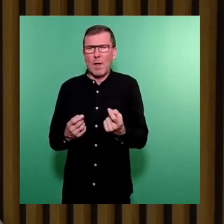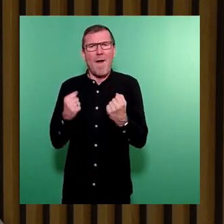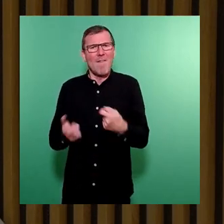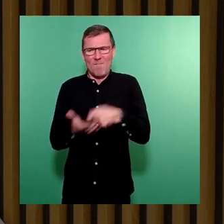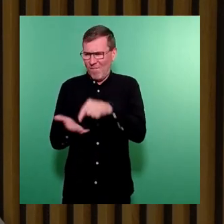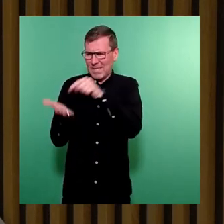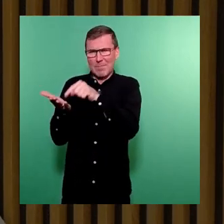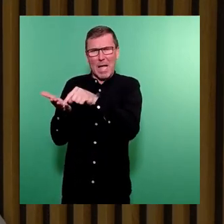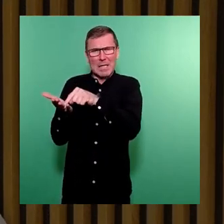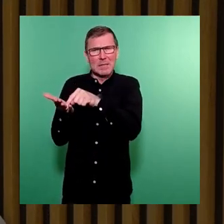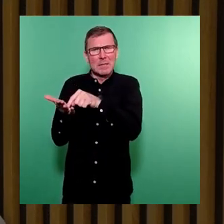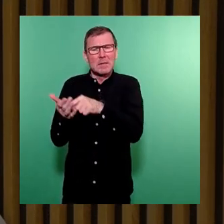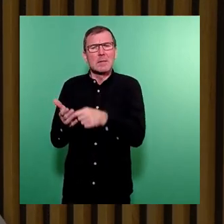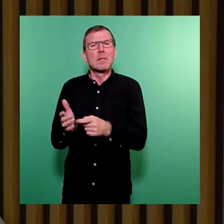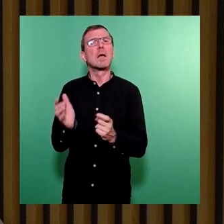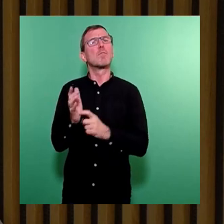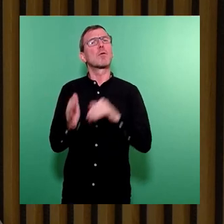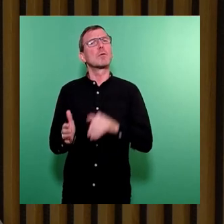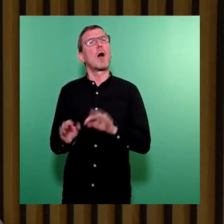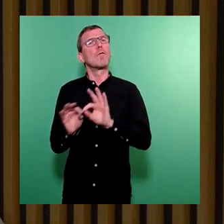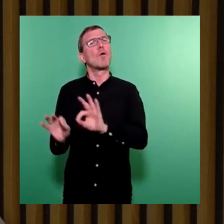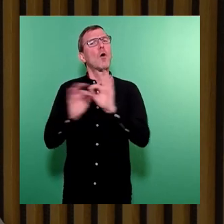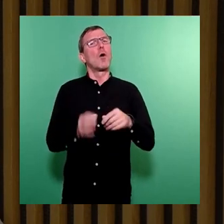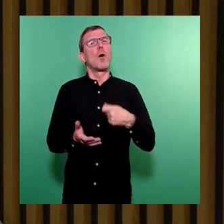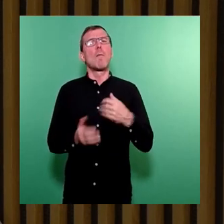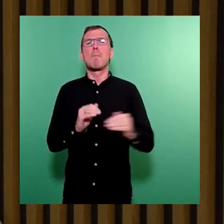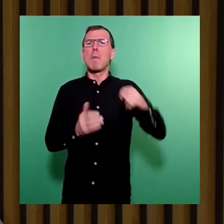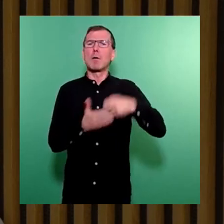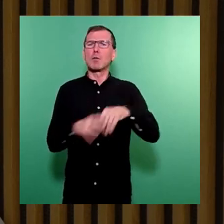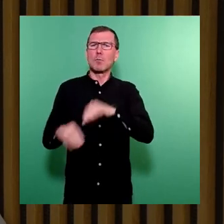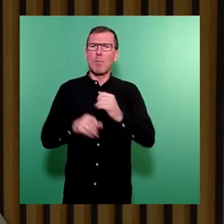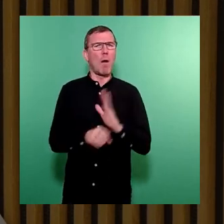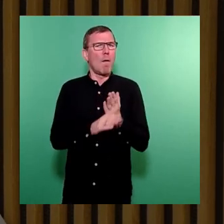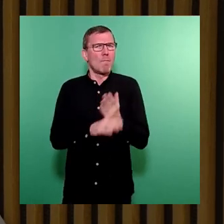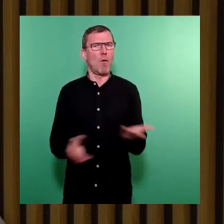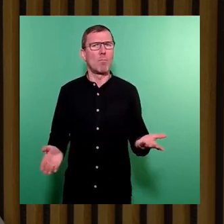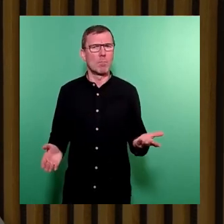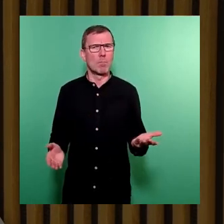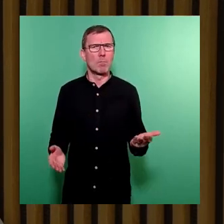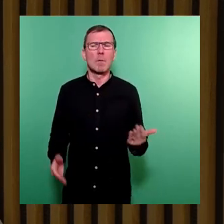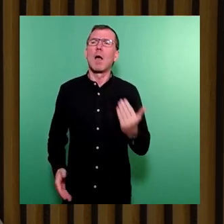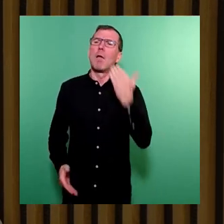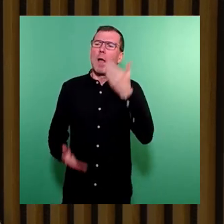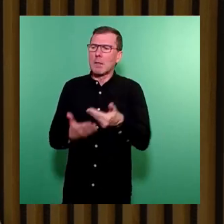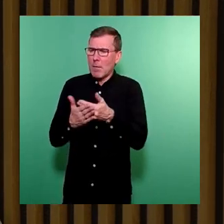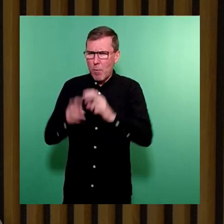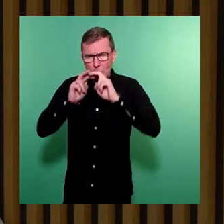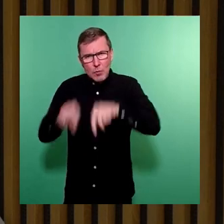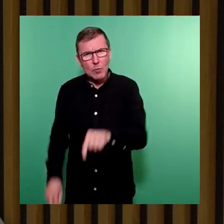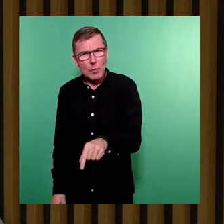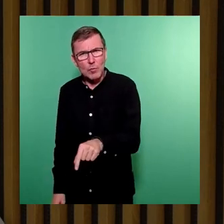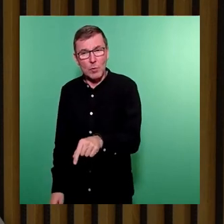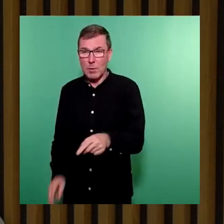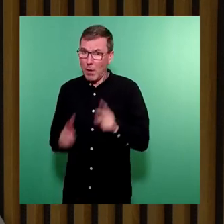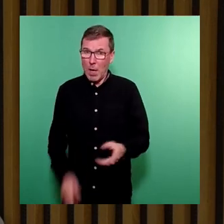eine zwingende Begründung für die Übernahme der genannten Mehrkosten im Einzelnen? Von wem wurde der Boden untersucht? Geschah diesem Auftrag der